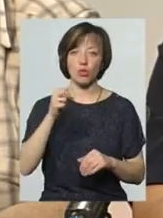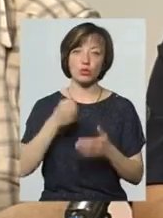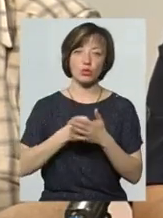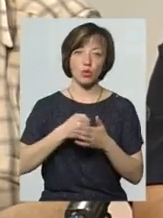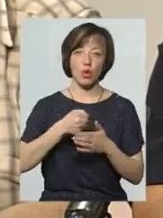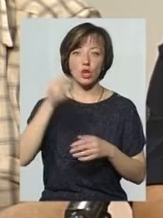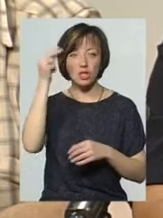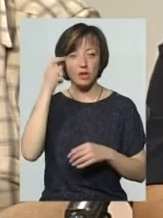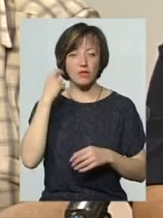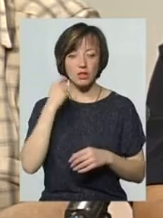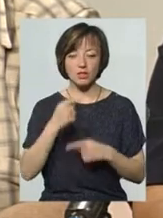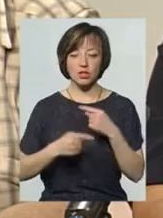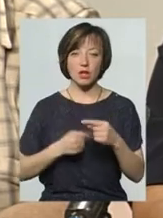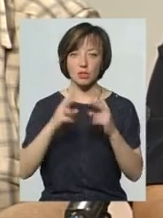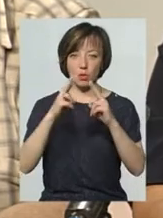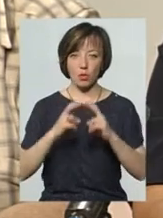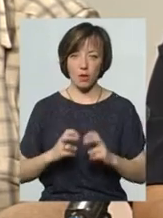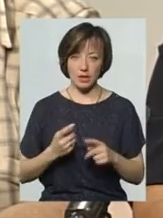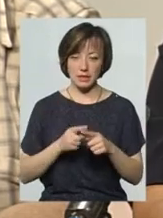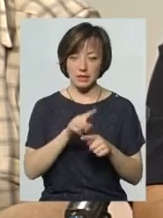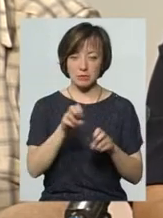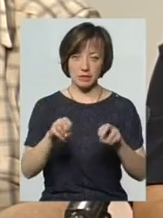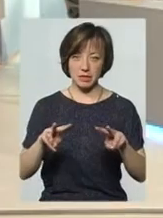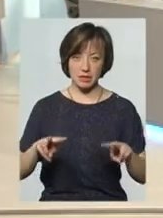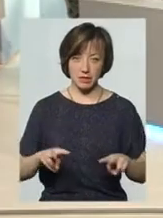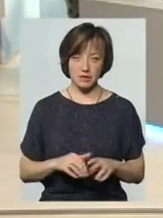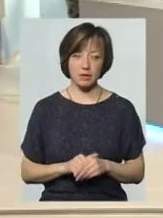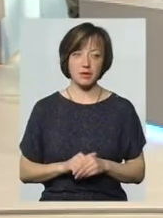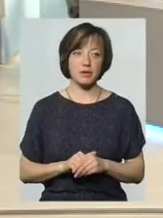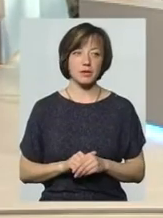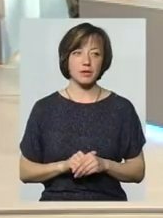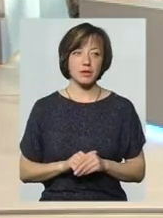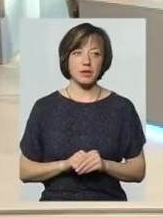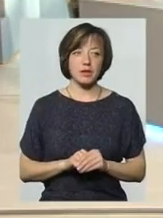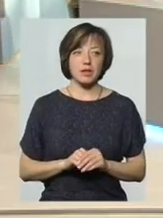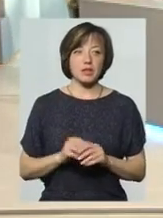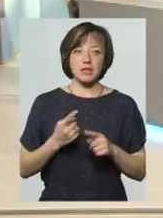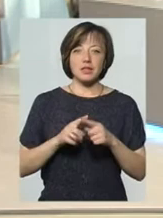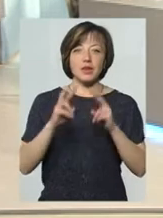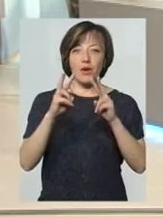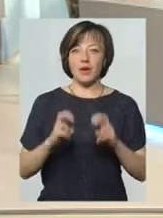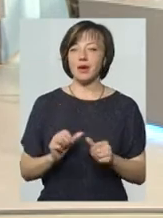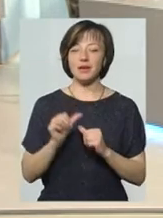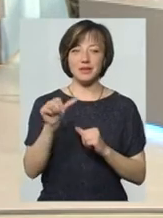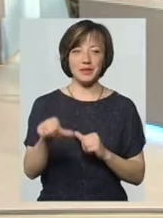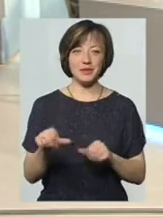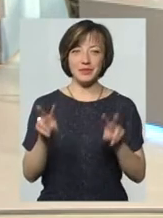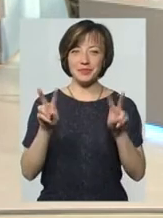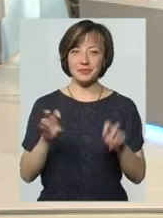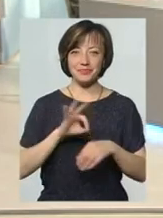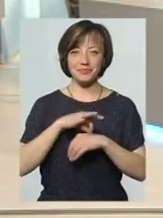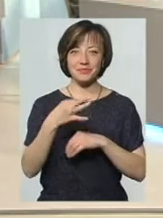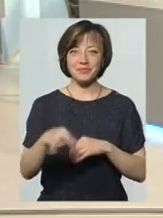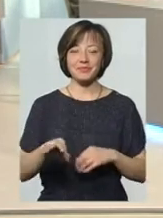віку через огляди оцих саме спеціалістів. Ці огляди давайте не будемо чіпати. Це окрема болюча